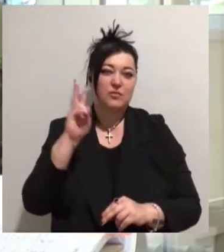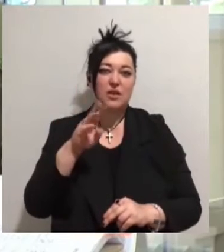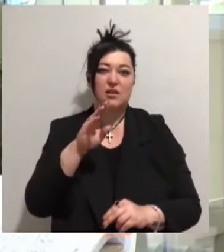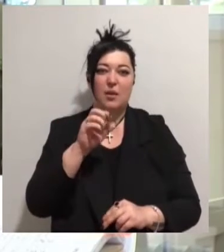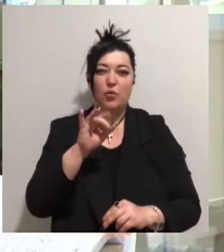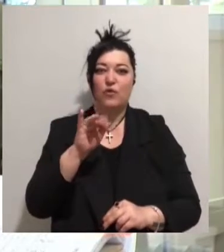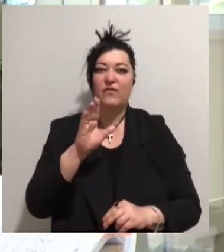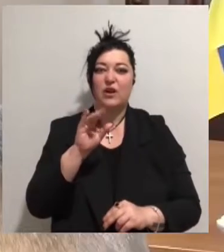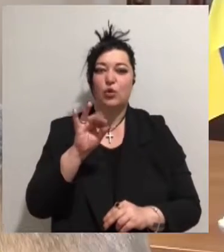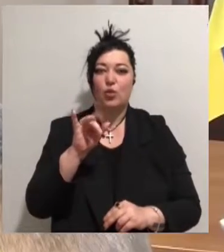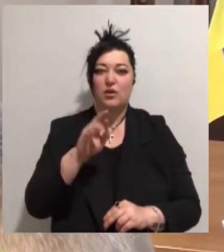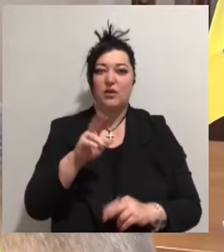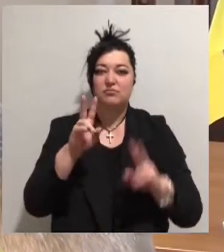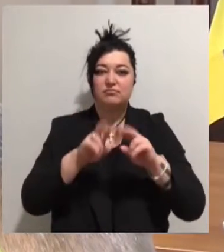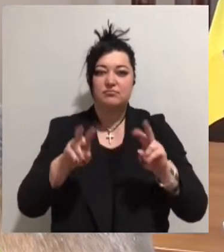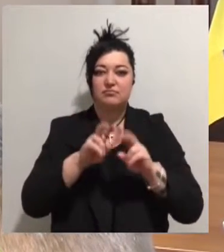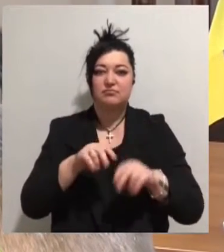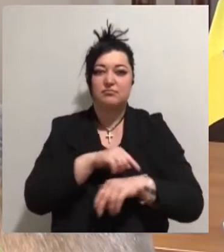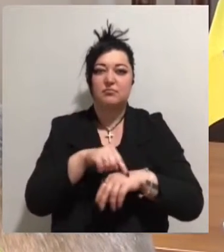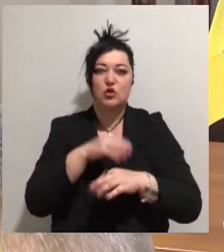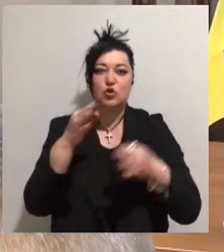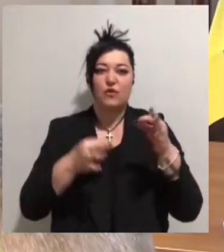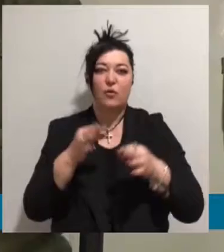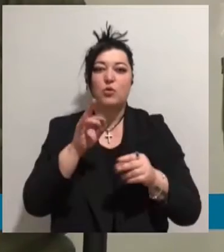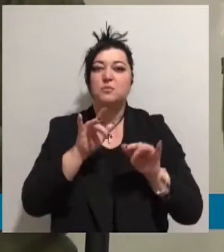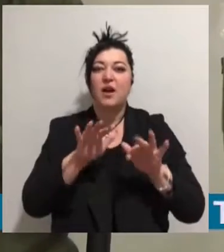'ясовували під час судового засідання по справі пожежі.